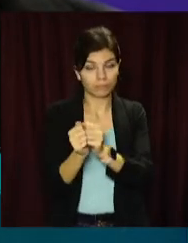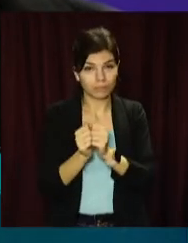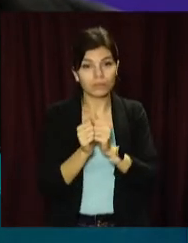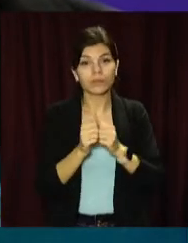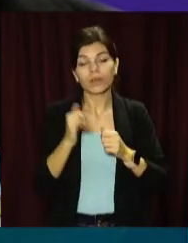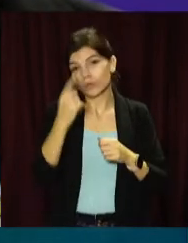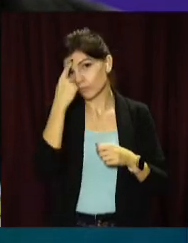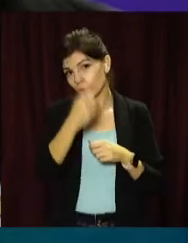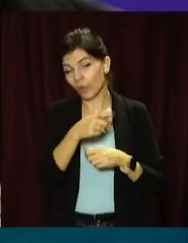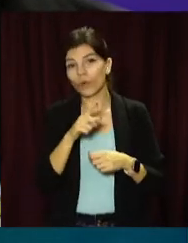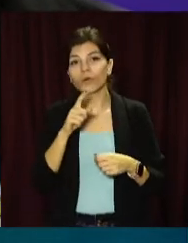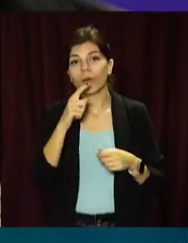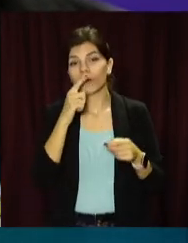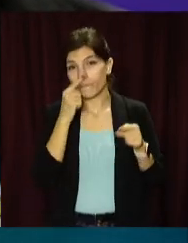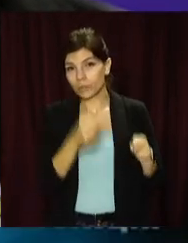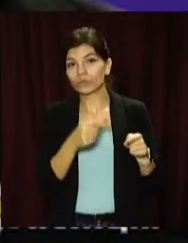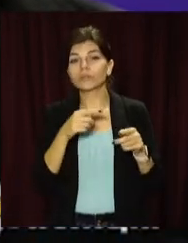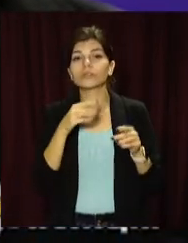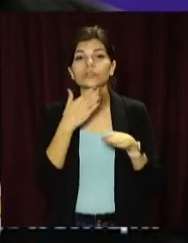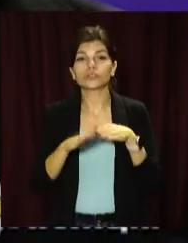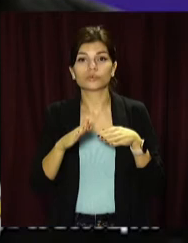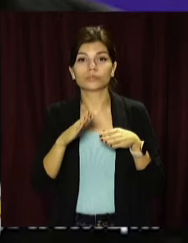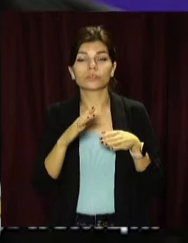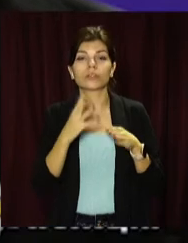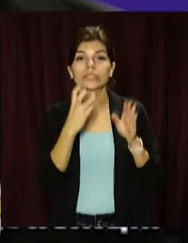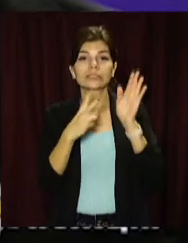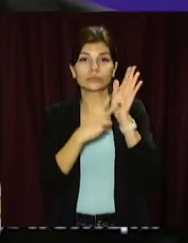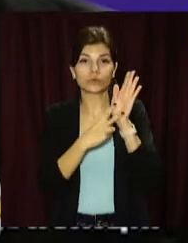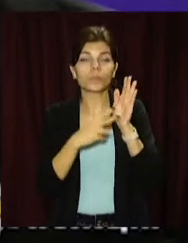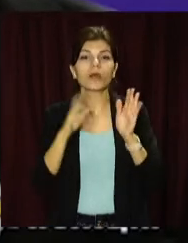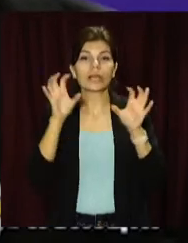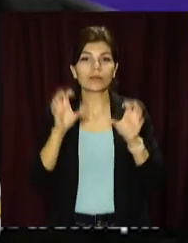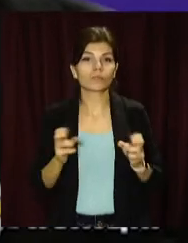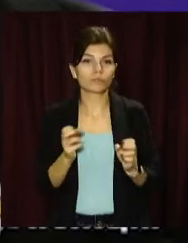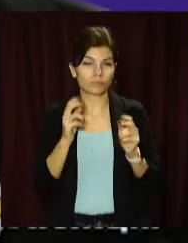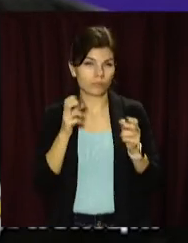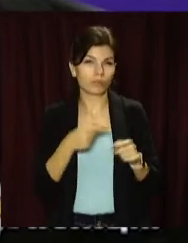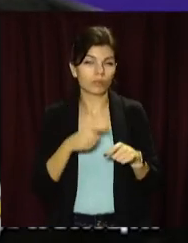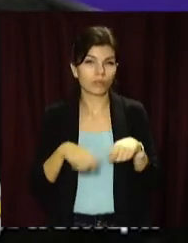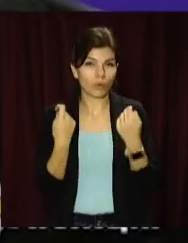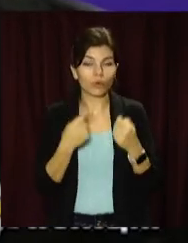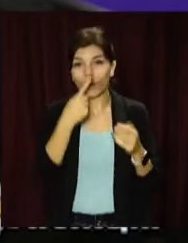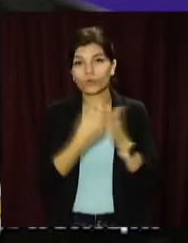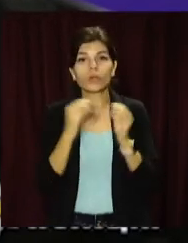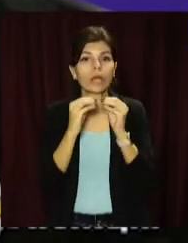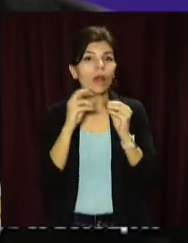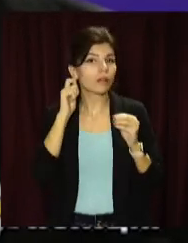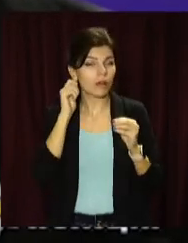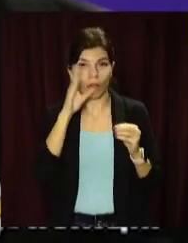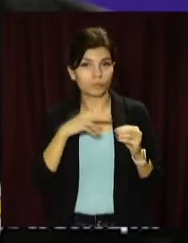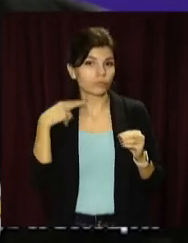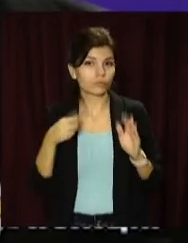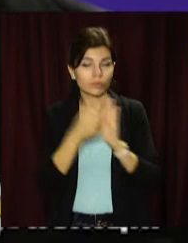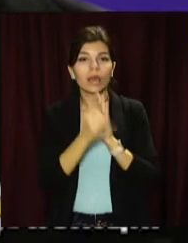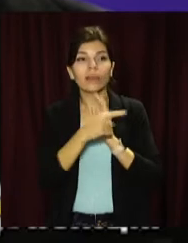обрання йому запобіжного заходу та повідомлення йому про підозру за частиною 2 статті 307 Кримінального кодексу України. Завчинення їм